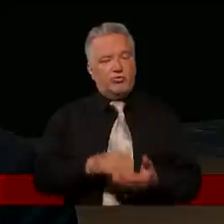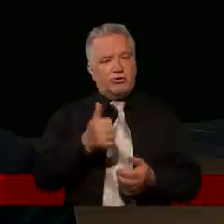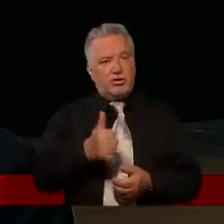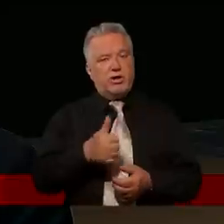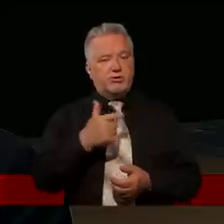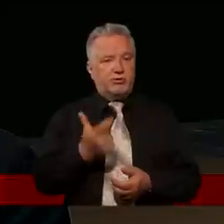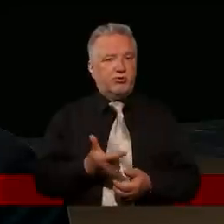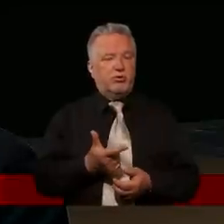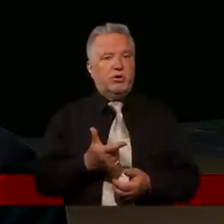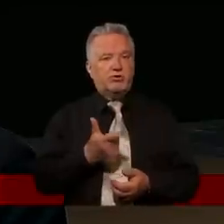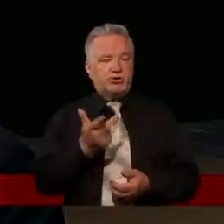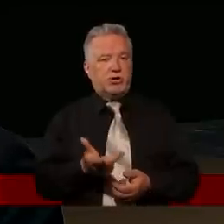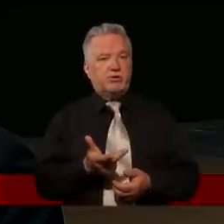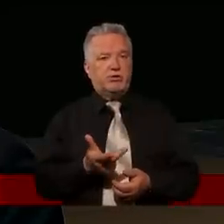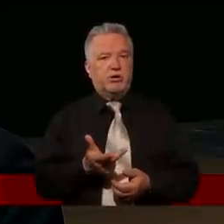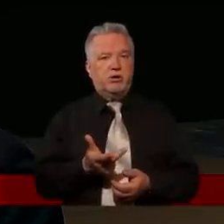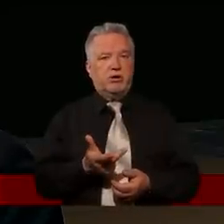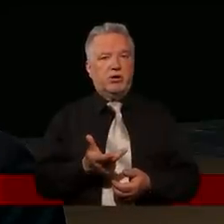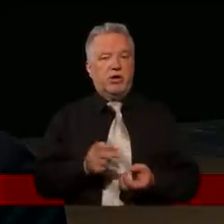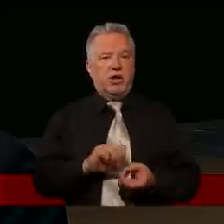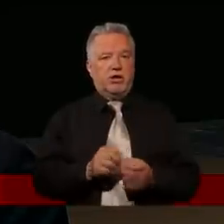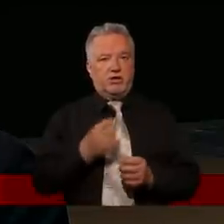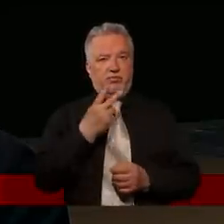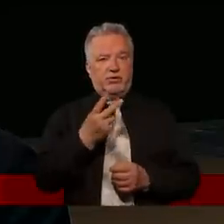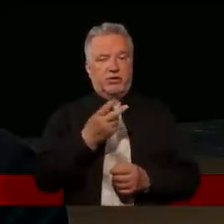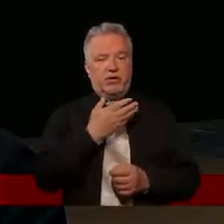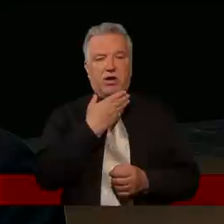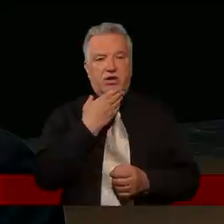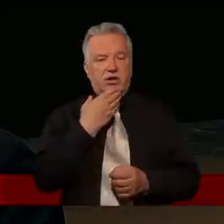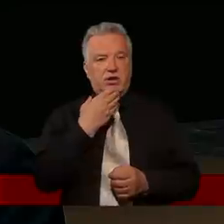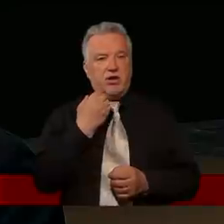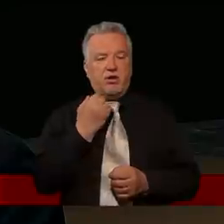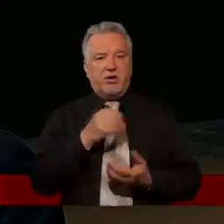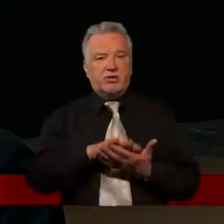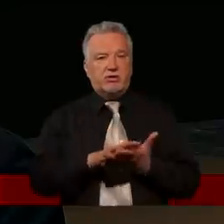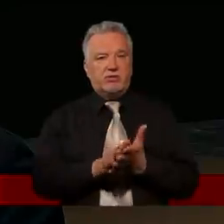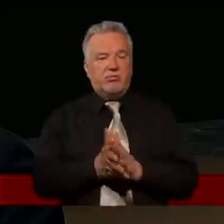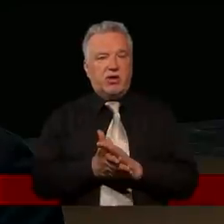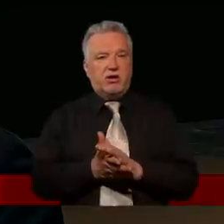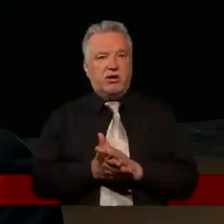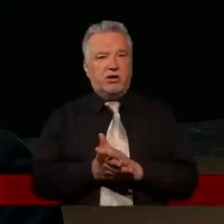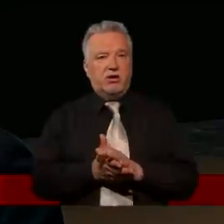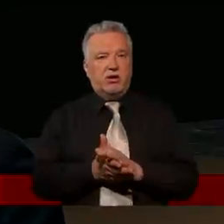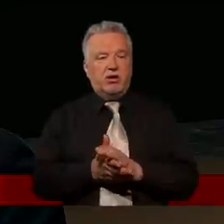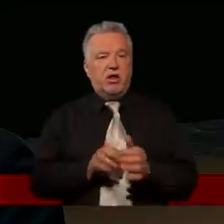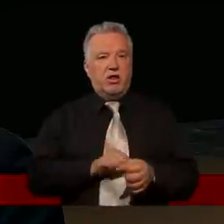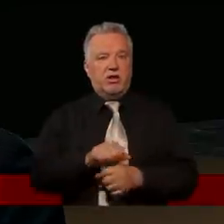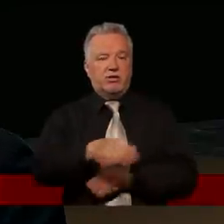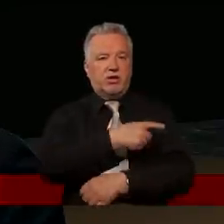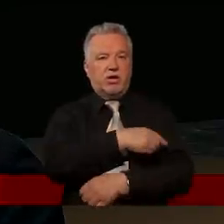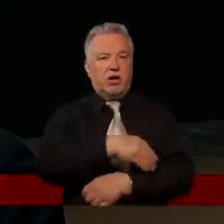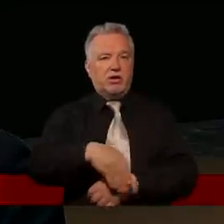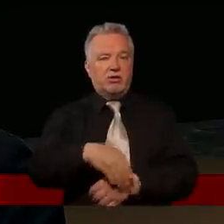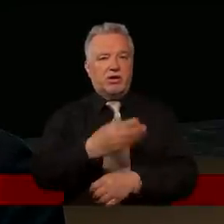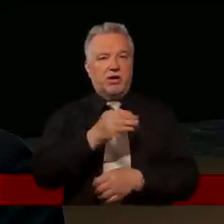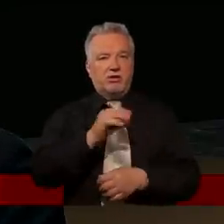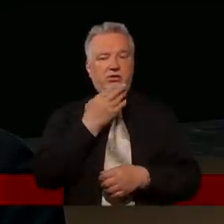raz, drugi, trzeci i kiedy widać, że nie ma jak gdyby skutku, jest ta pewna granica, gdzie mówi się